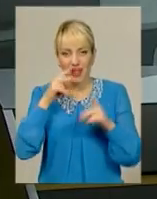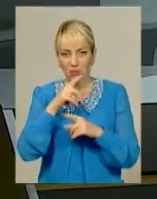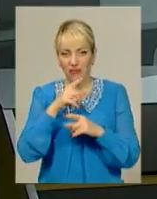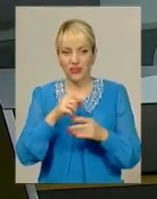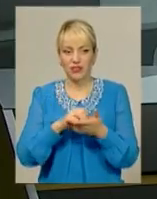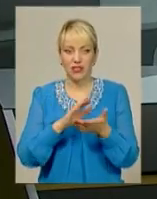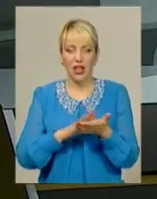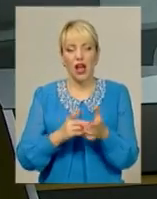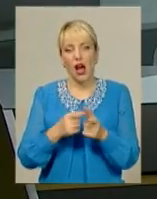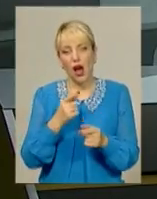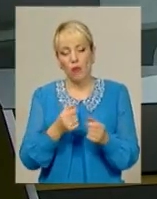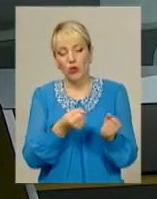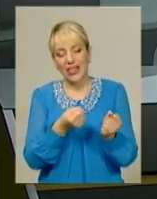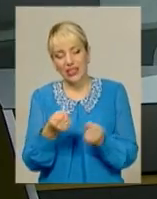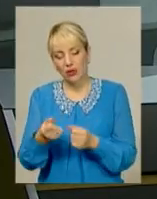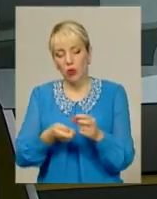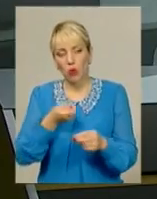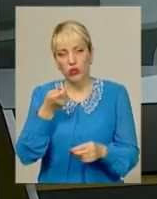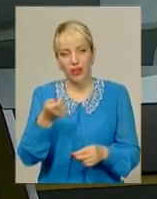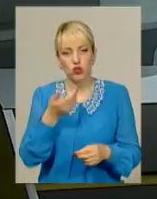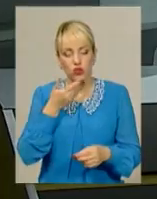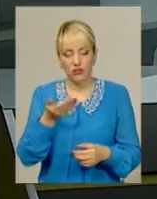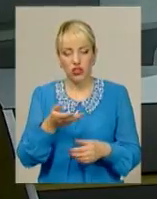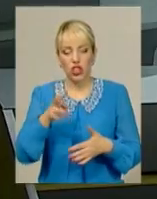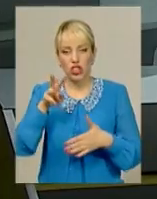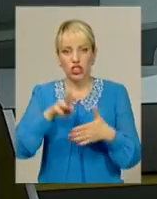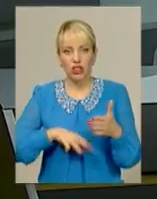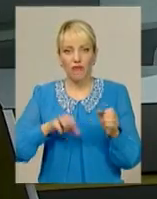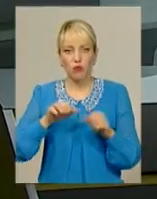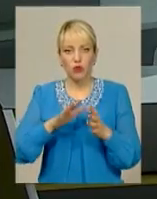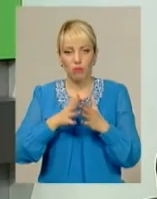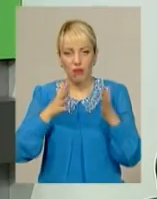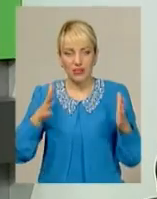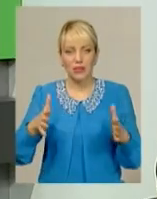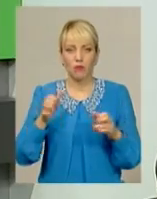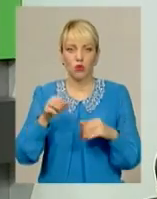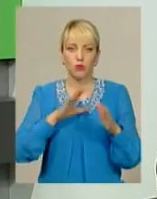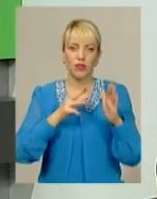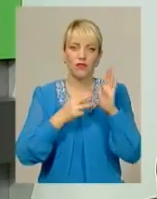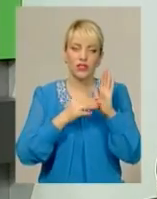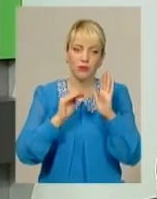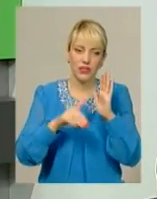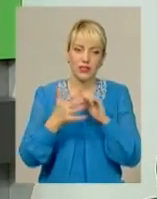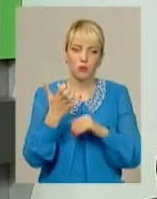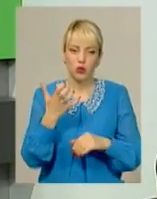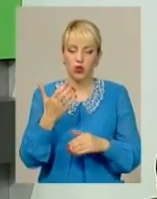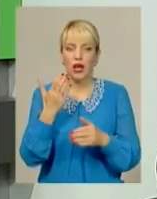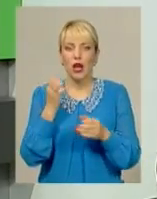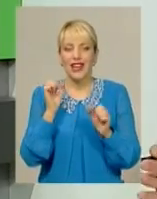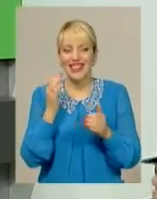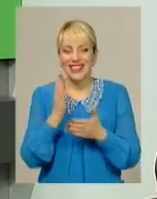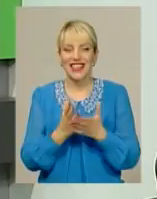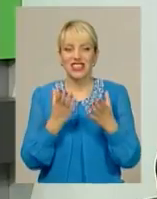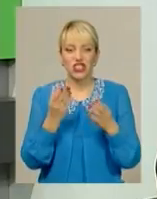затримала подачу звіту. А стосовно штрафів, то це максимальна сума – 8500 гривень. Є ще інші